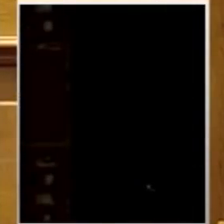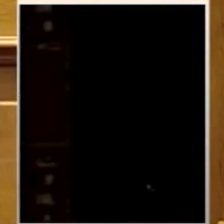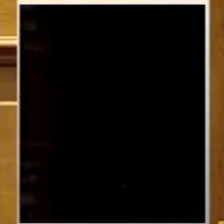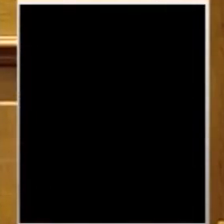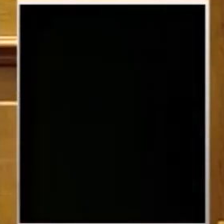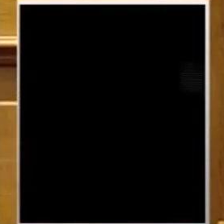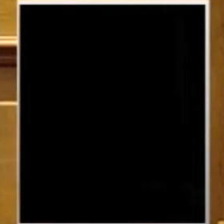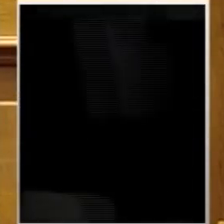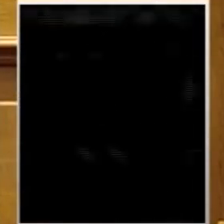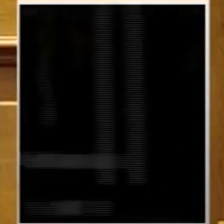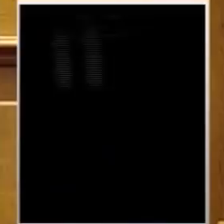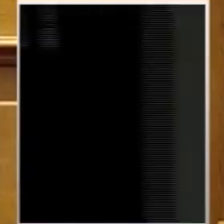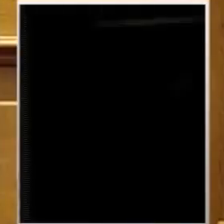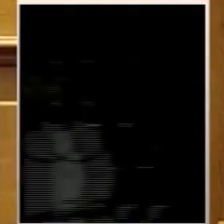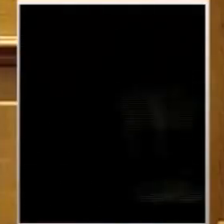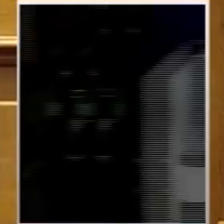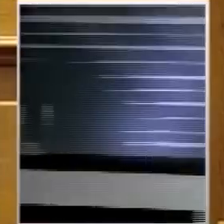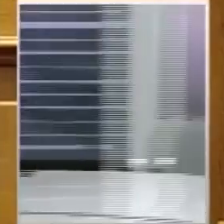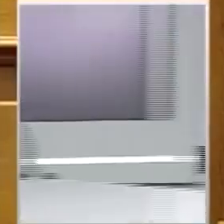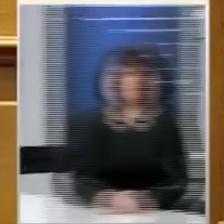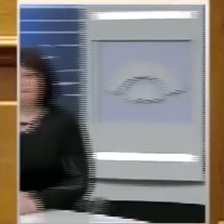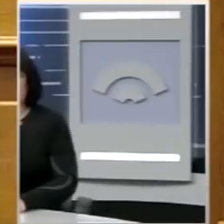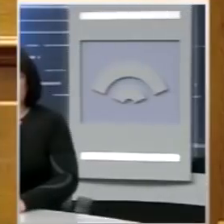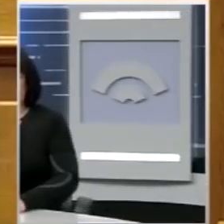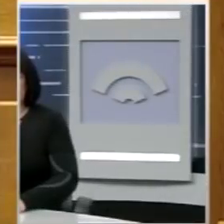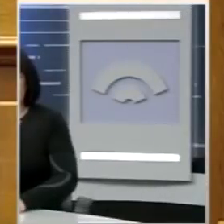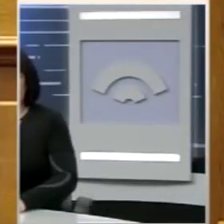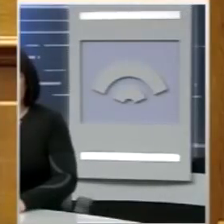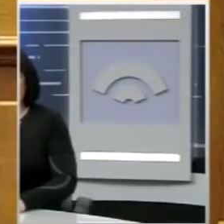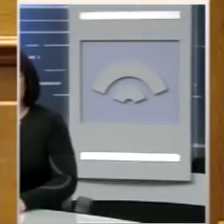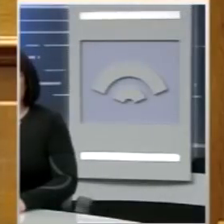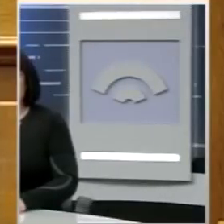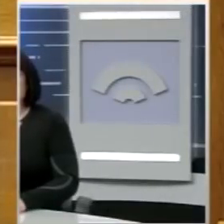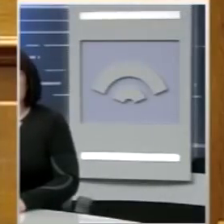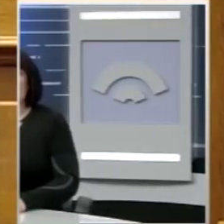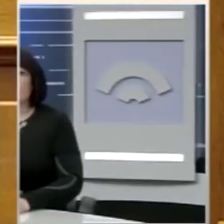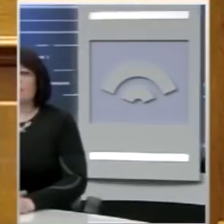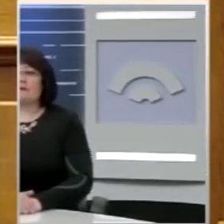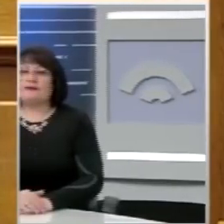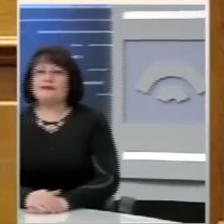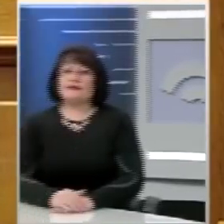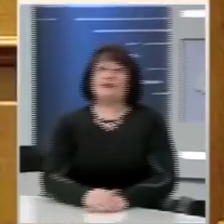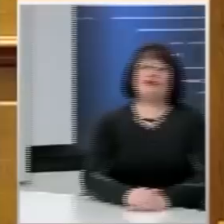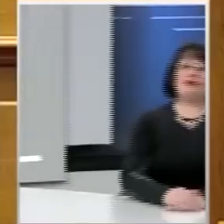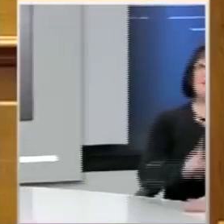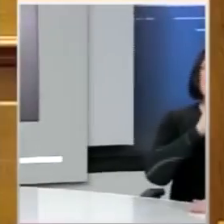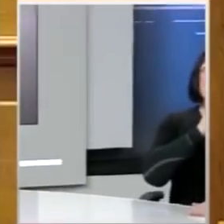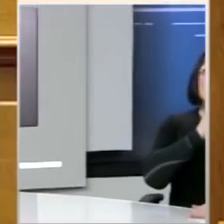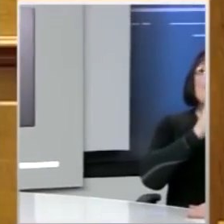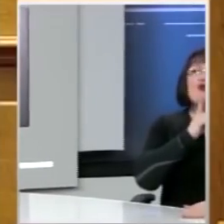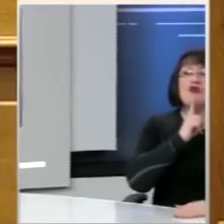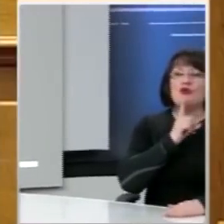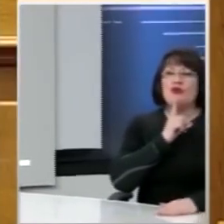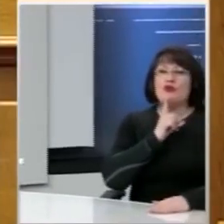επιστήμονας, ο οικογενειάρχης μικροεπιχειρηματίας που παλεύει σε δύσκολες συνθήκες στην ξενιχιά, όπως υπάρχουν και οι